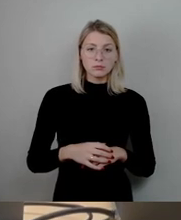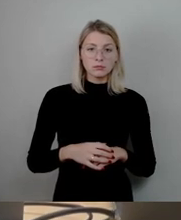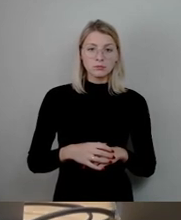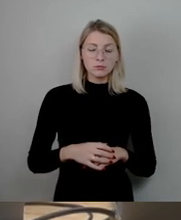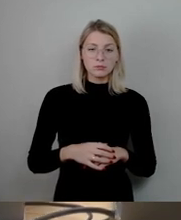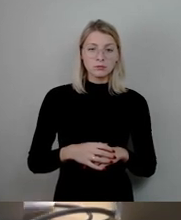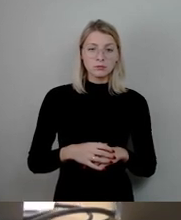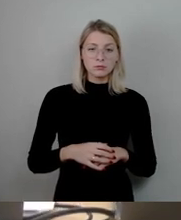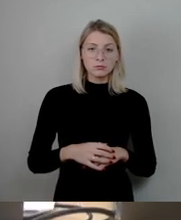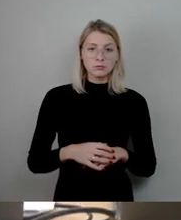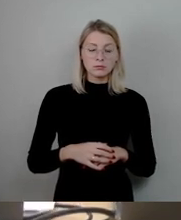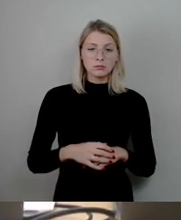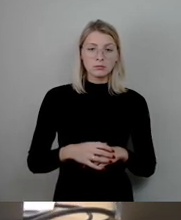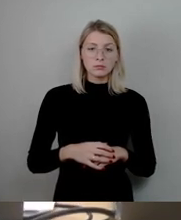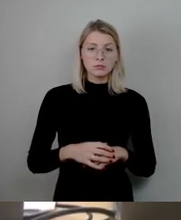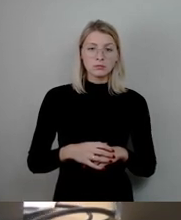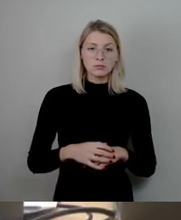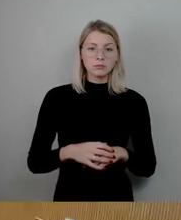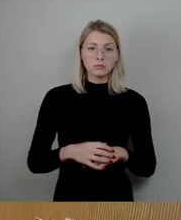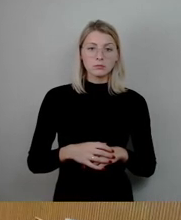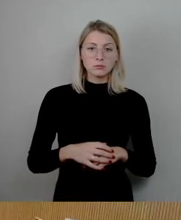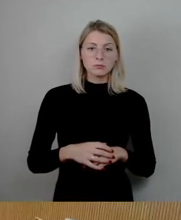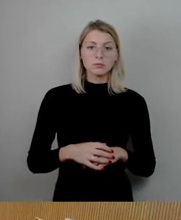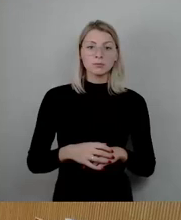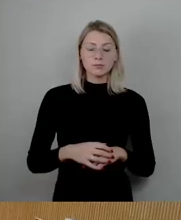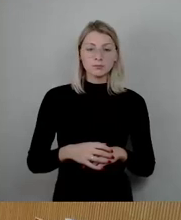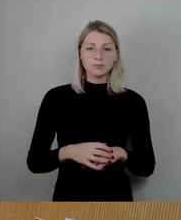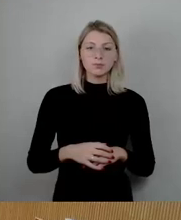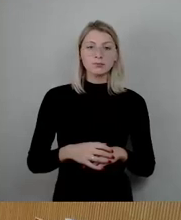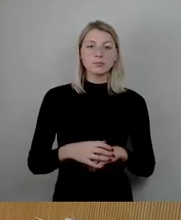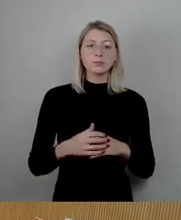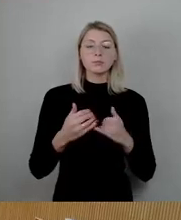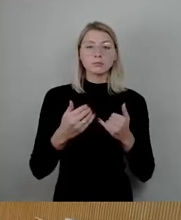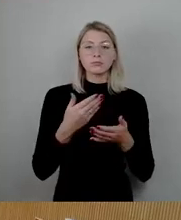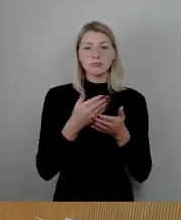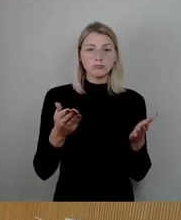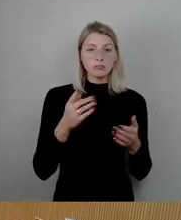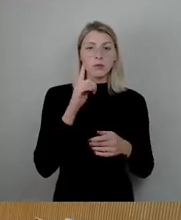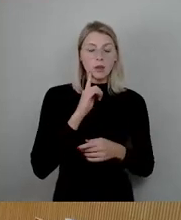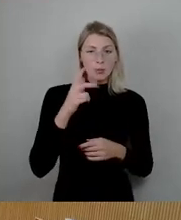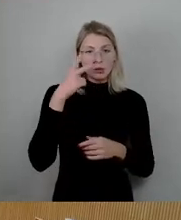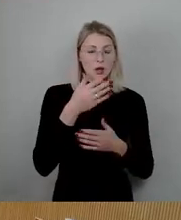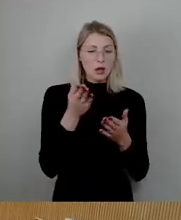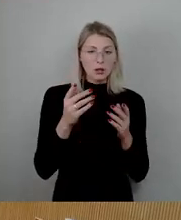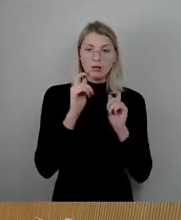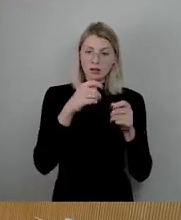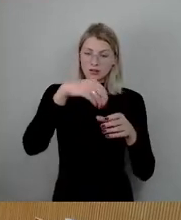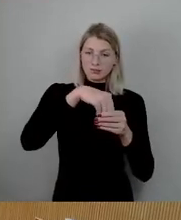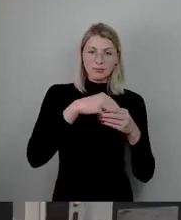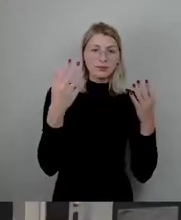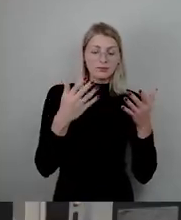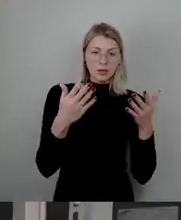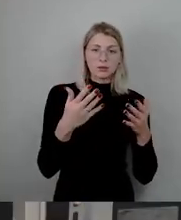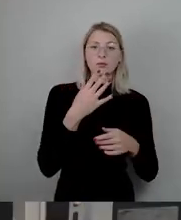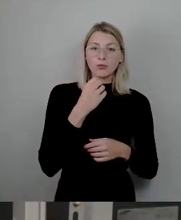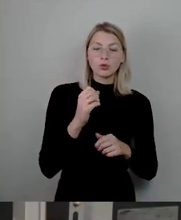Herr erster Bürgermeister, meine Damen und Herren, es geht in diesem Antrag um die Existenz des Erlebnisbades